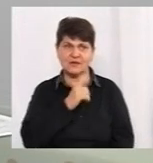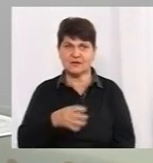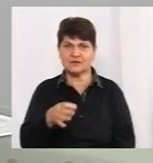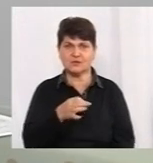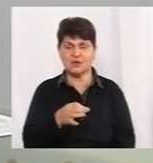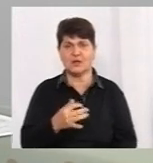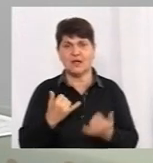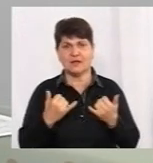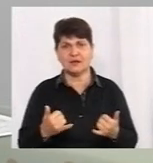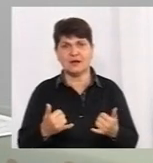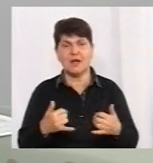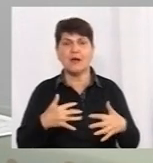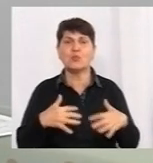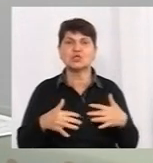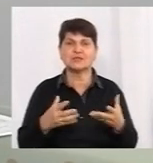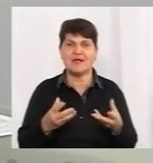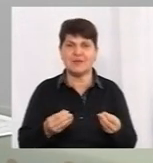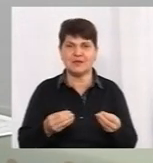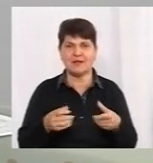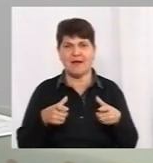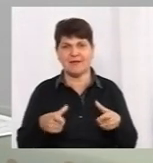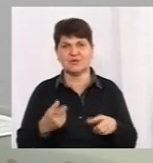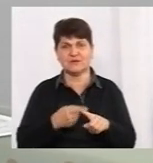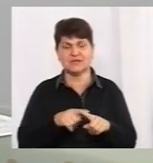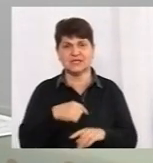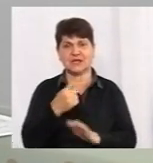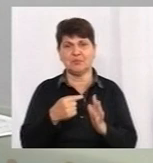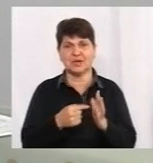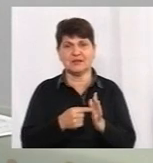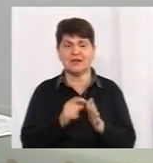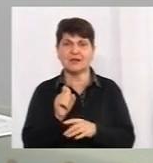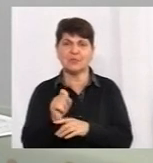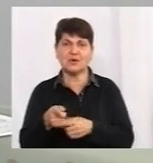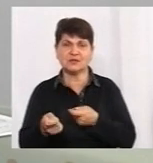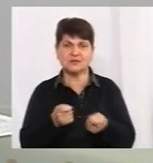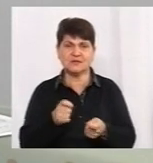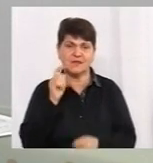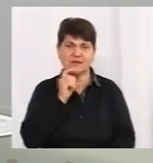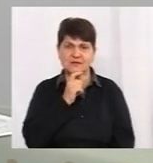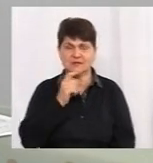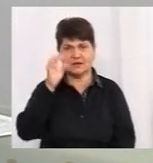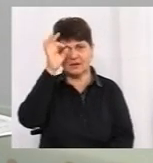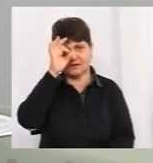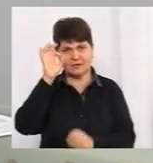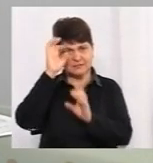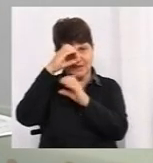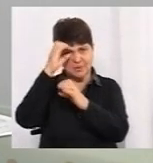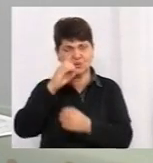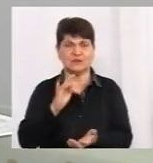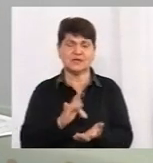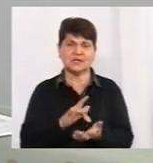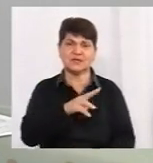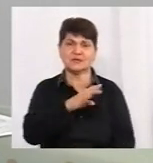для послаблення карантину? Ці питання ми поставили керівниці Вінницького обласного лабораторного центру МОЗ Валентині